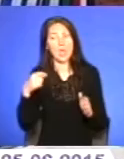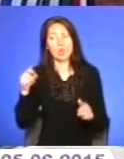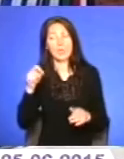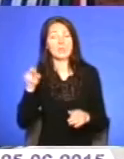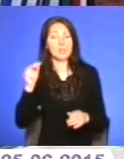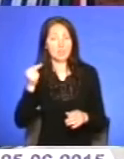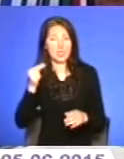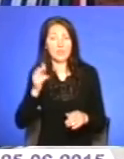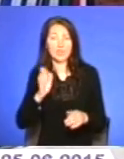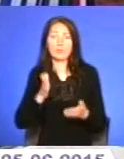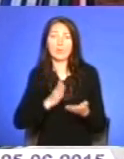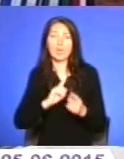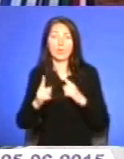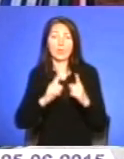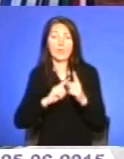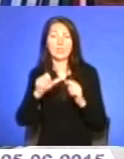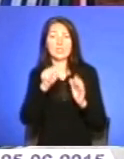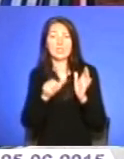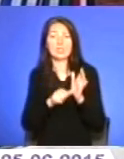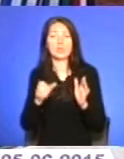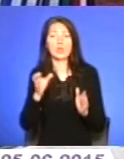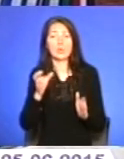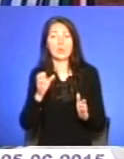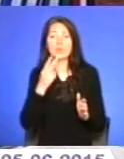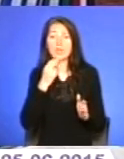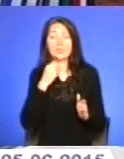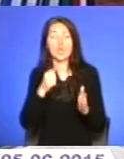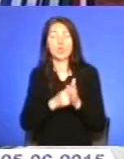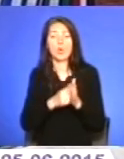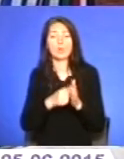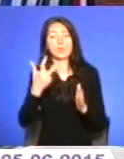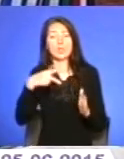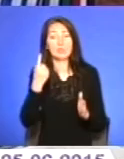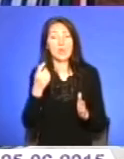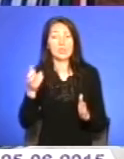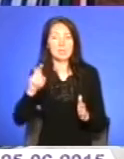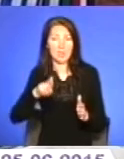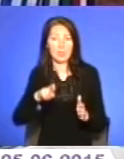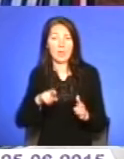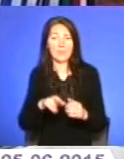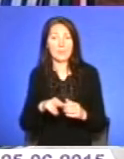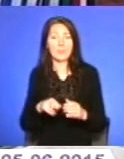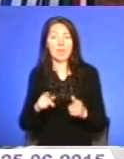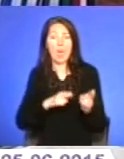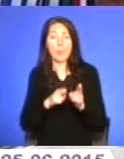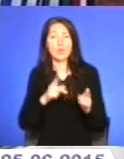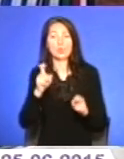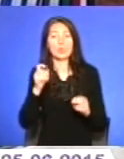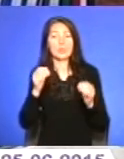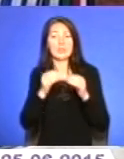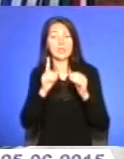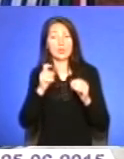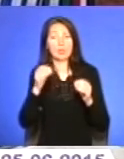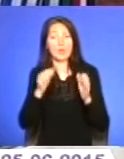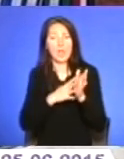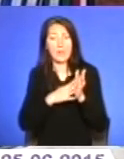16 серпня, тобто червня по 31 серпня. Поїзд 110-109 Львів